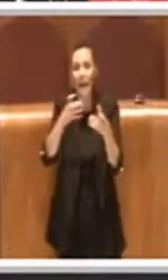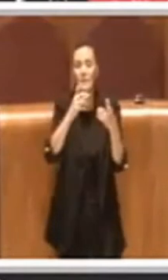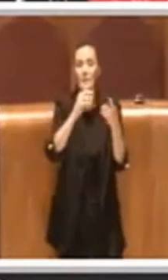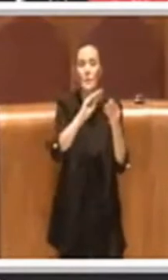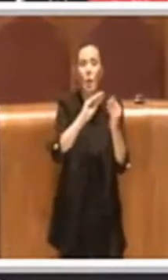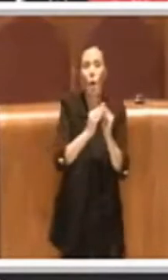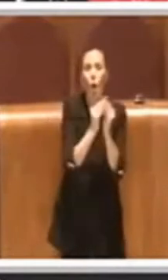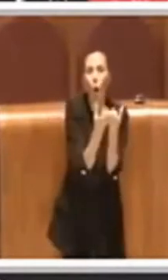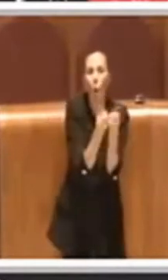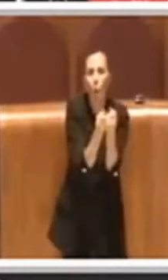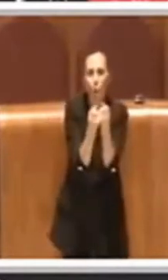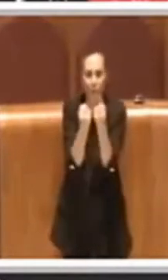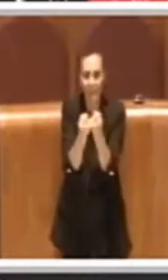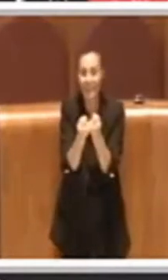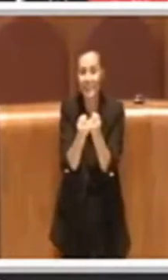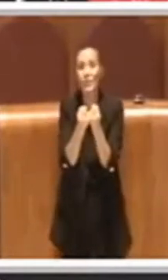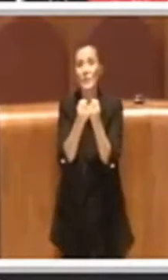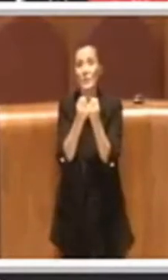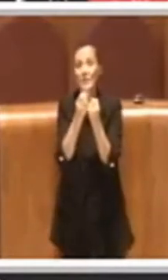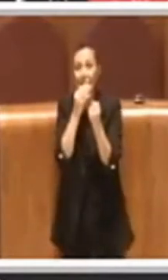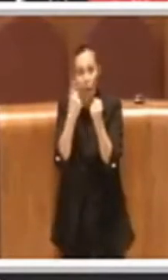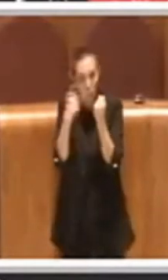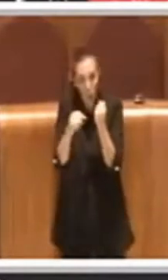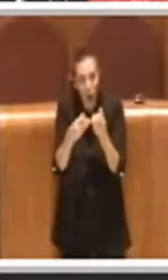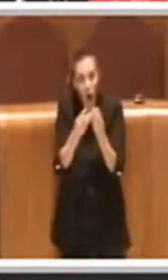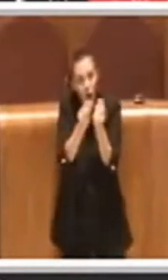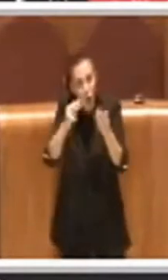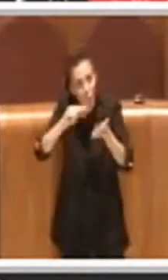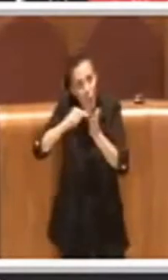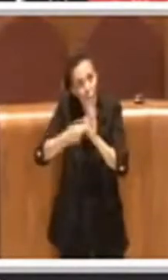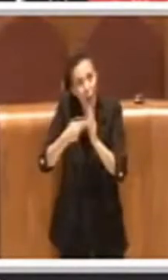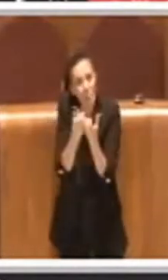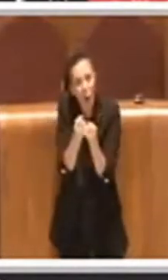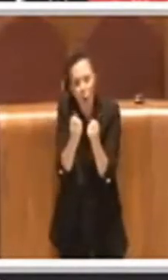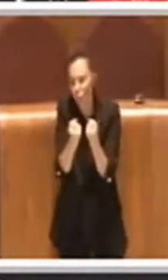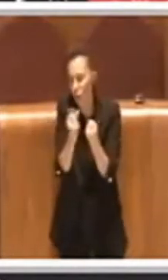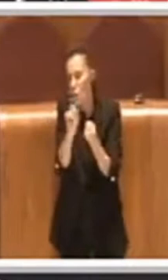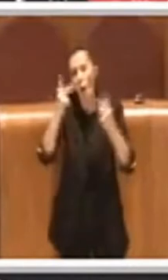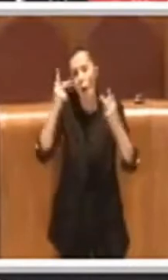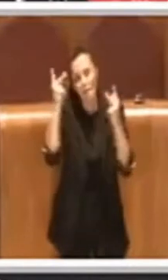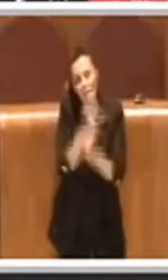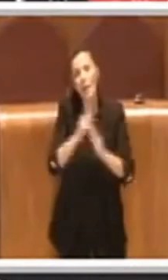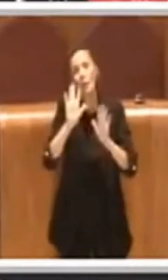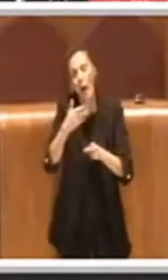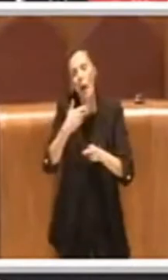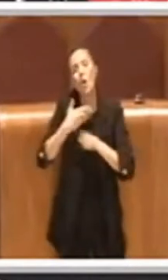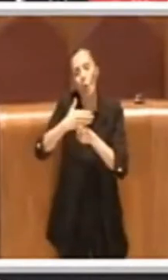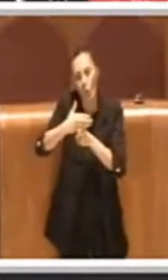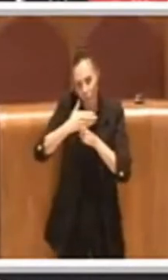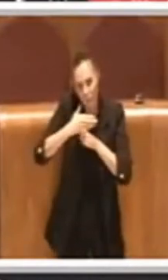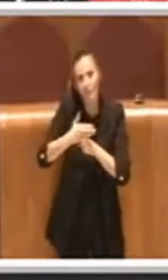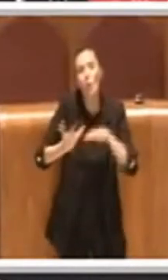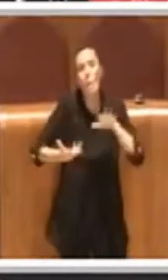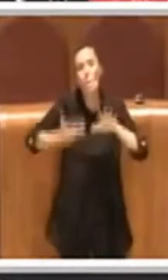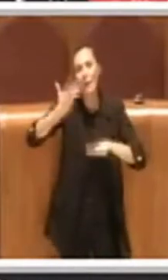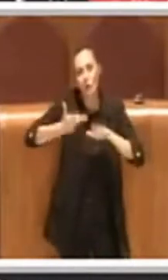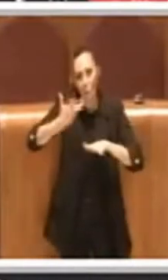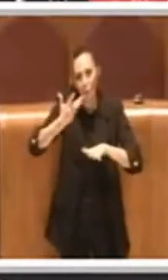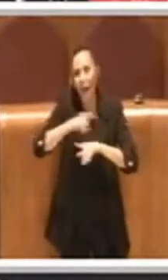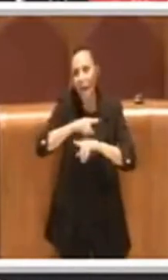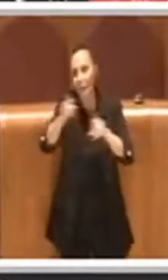risolviamo completamente il problema dell'umido. Io condivido in pieno gran parte delle cose che sono state dette sull'analisi